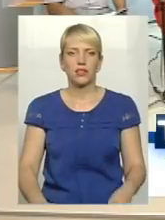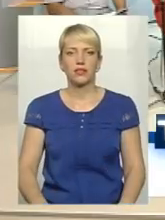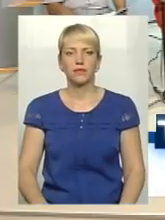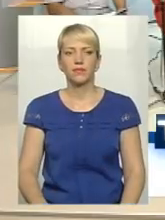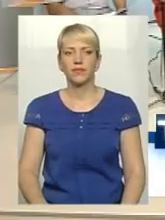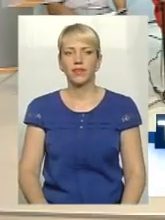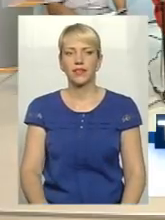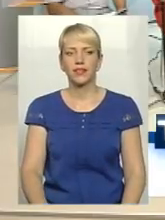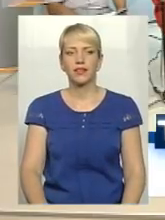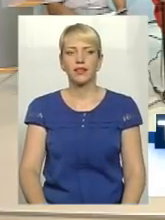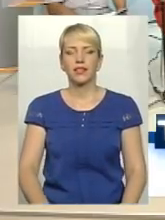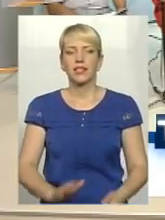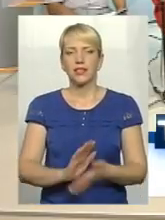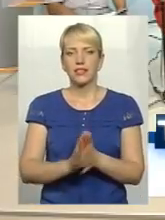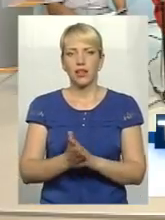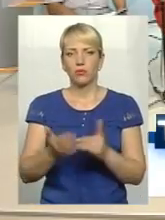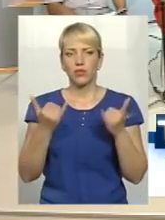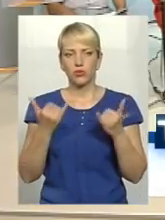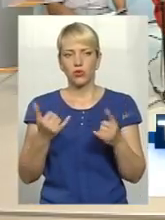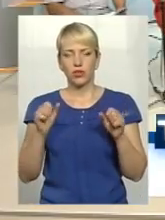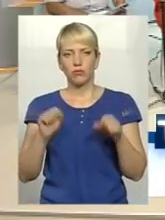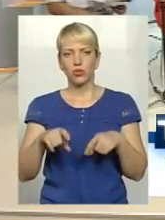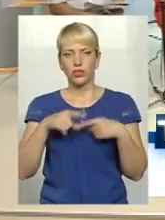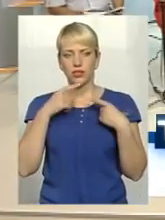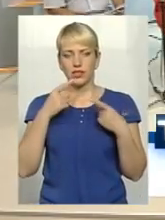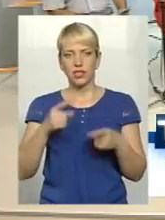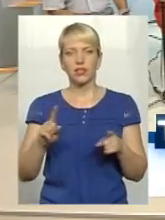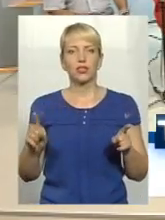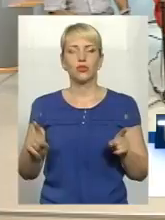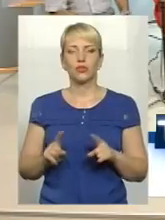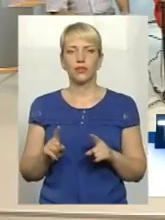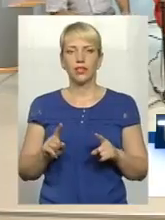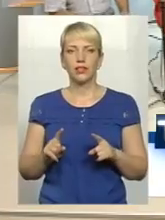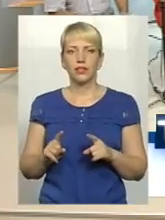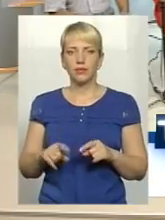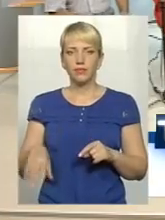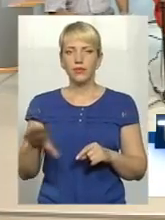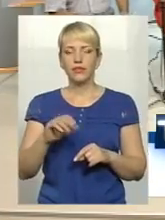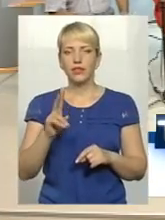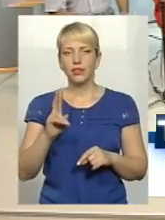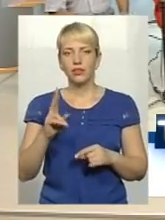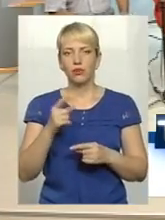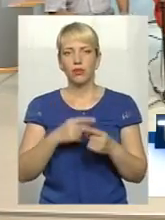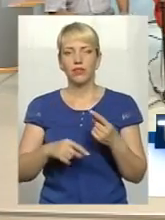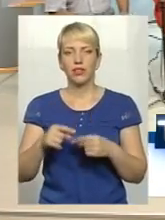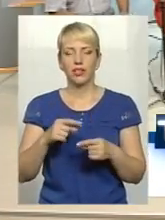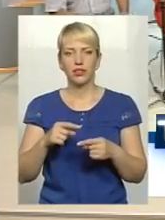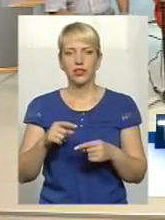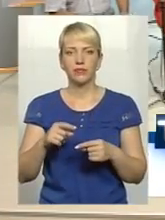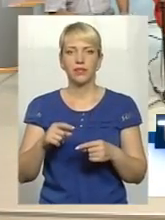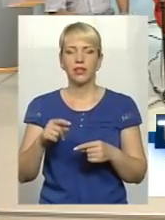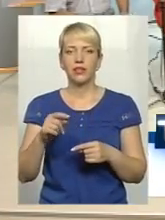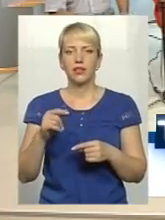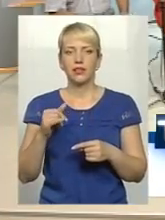Ну, взагалі, то вже станом на сьогодні, можна так сказати, що всі ті, хто повертається, і вже, як то